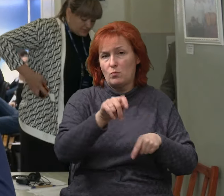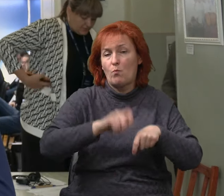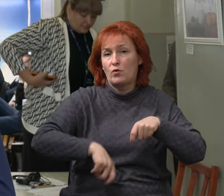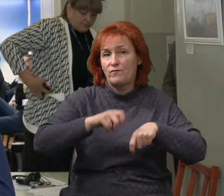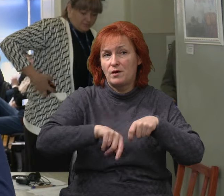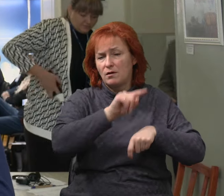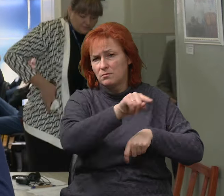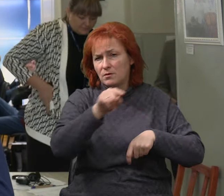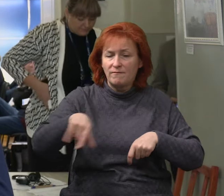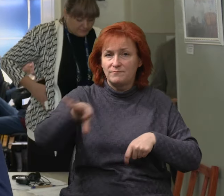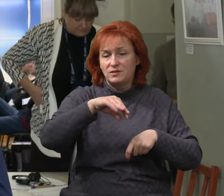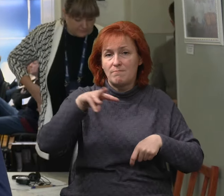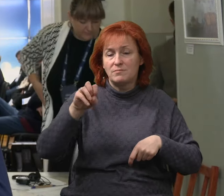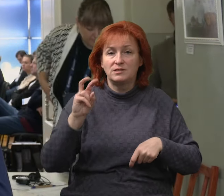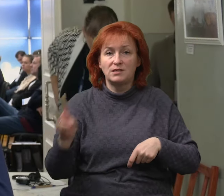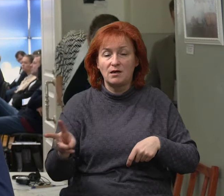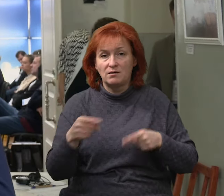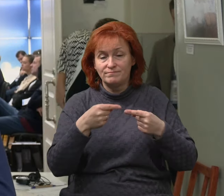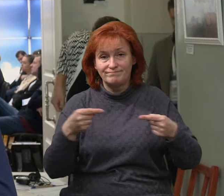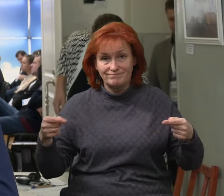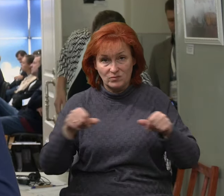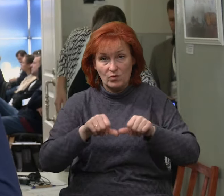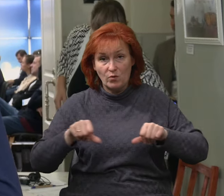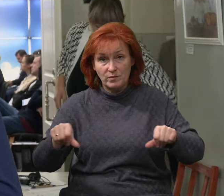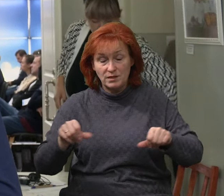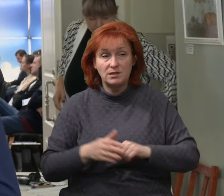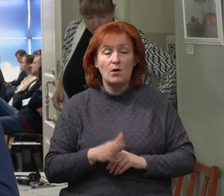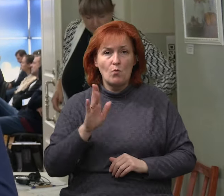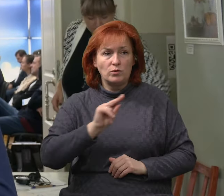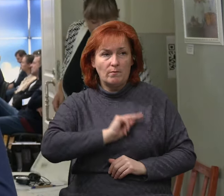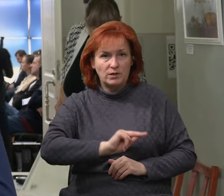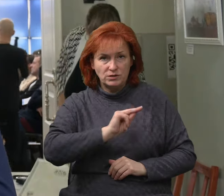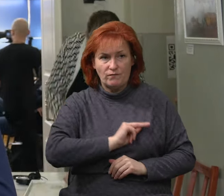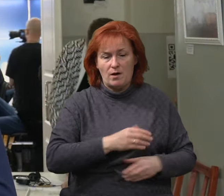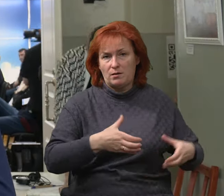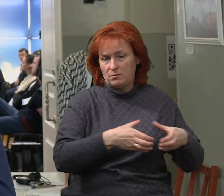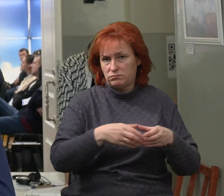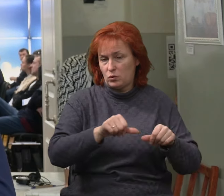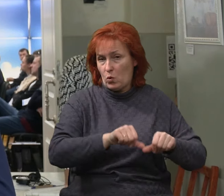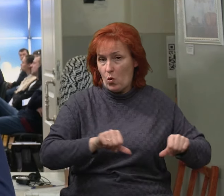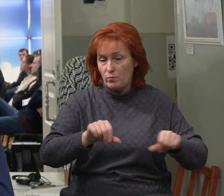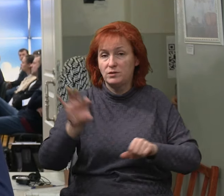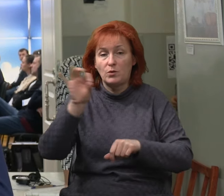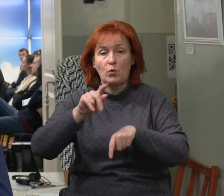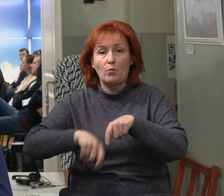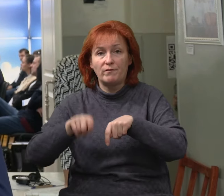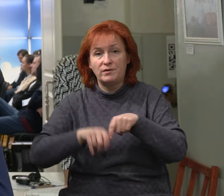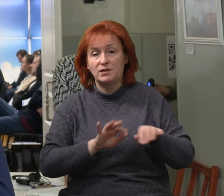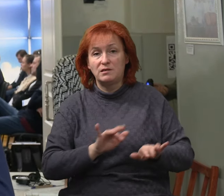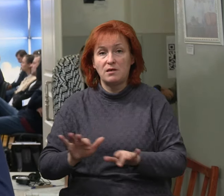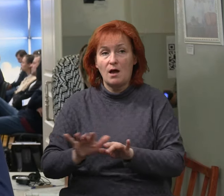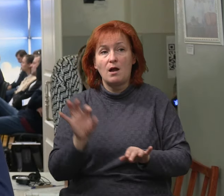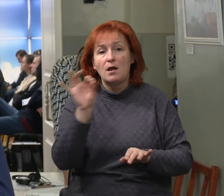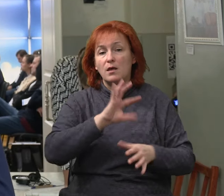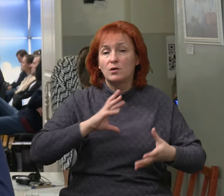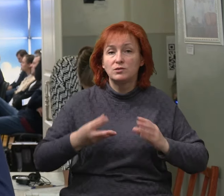міністром охорони здоров'я, на сьогодні по всім областям працюватимуть відповідні комісії щодо перевірки діяльності